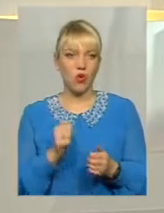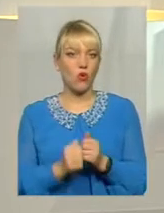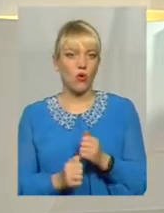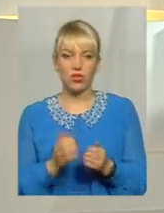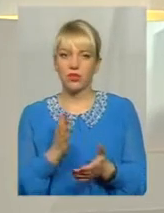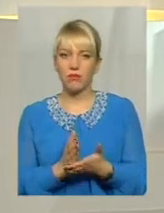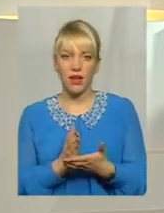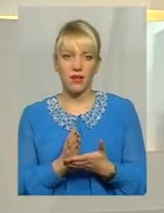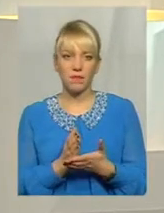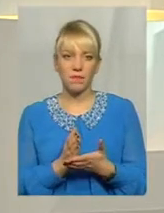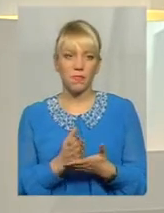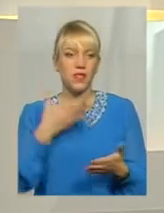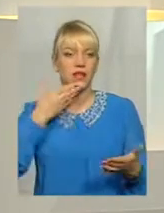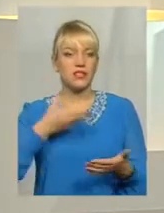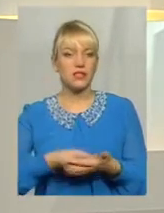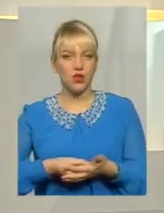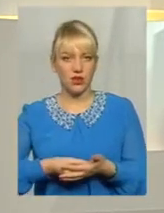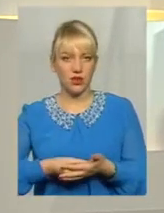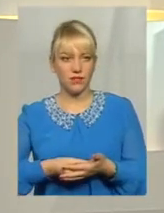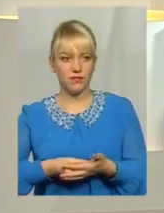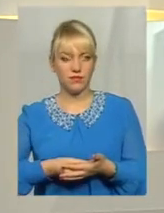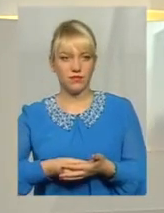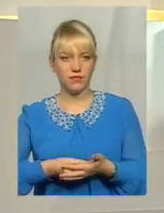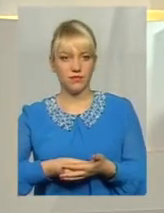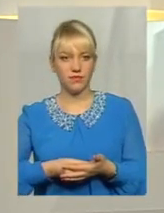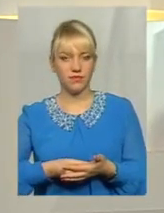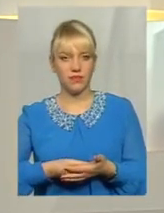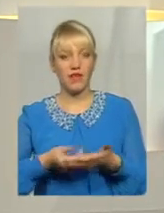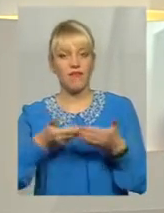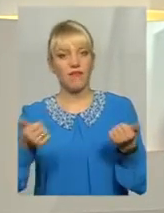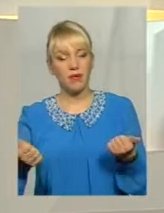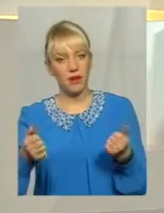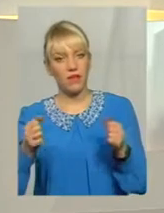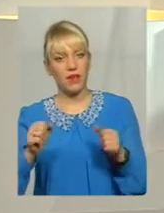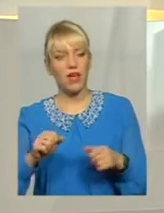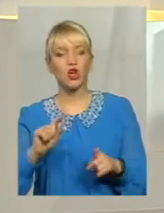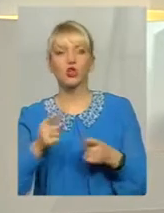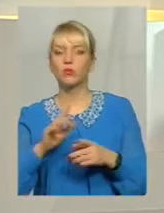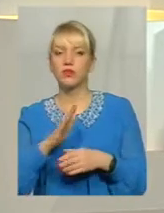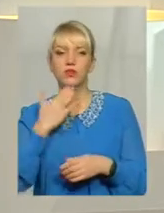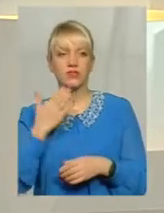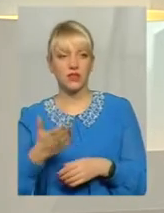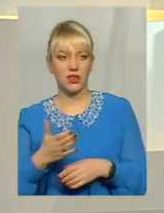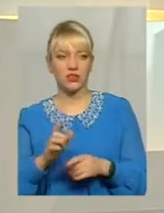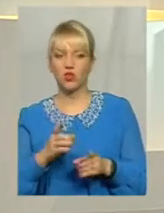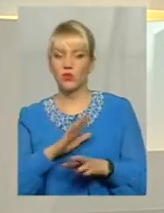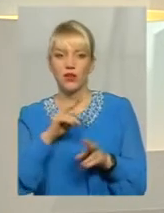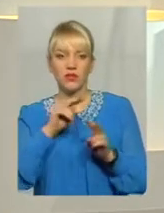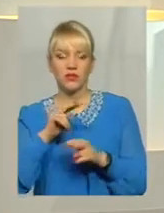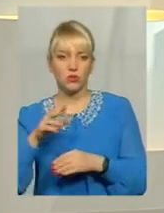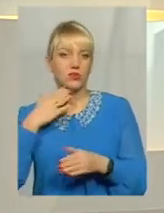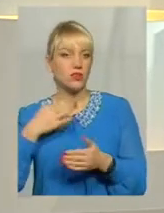скажімо так, своє виправдання, мабуть, чому він не звертається, чому він не слідкує за